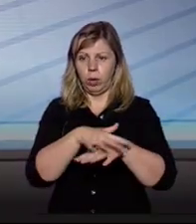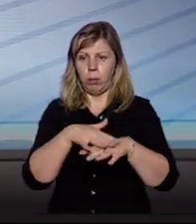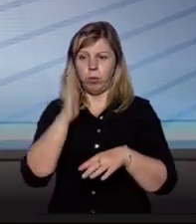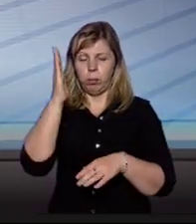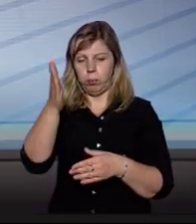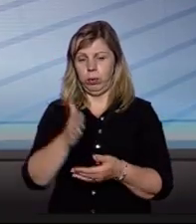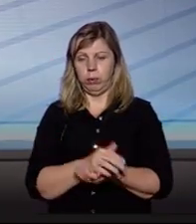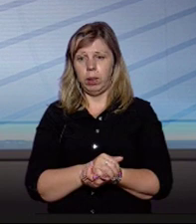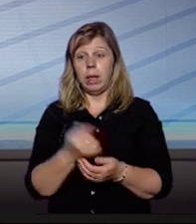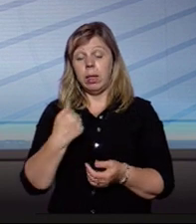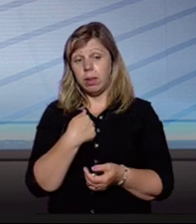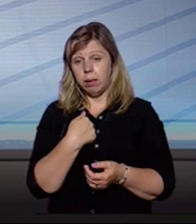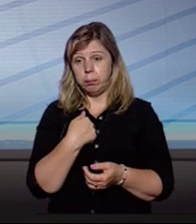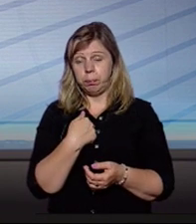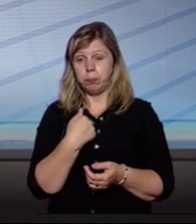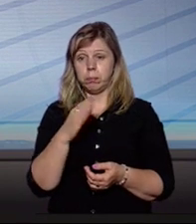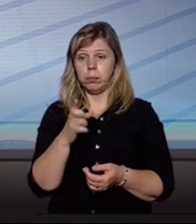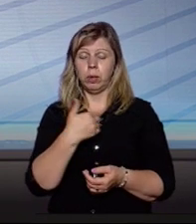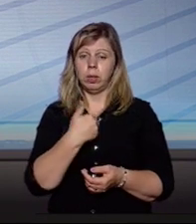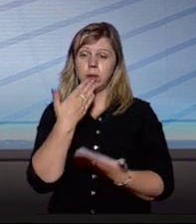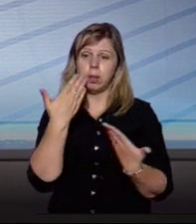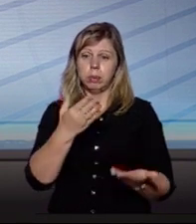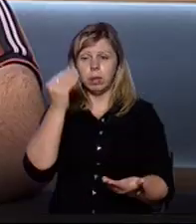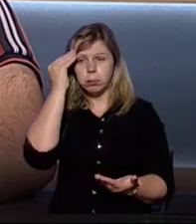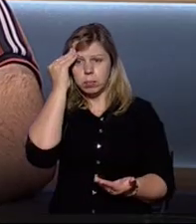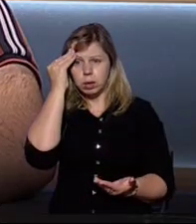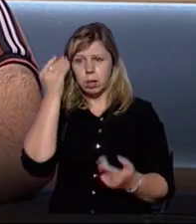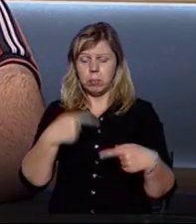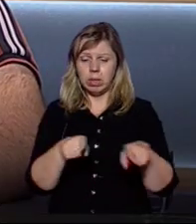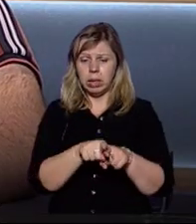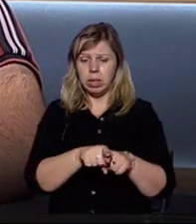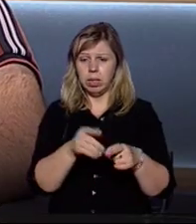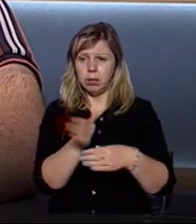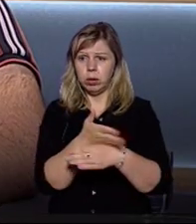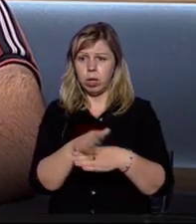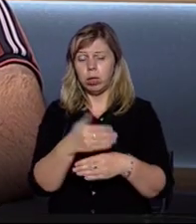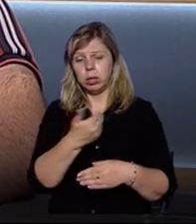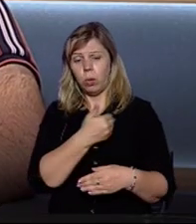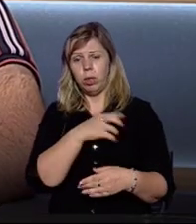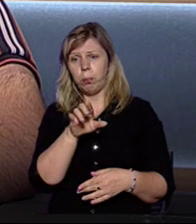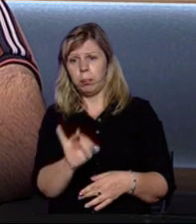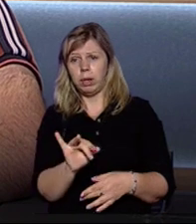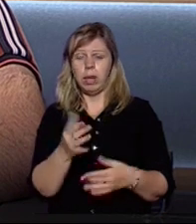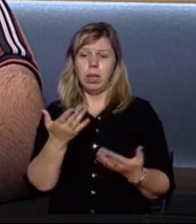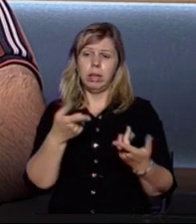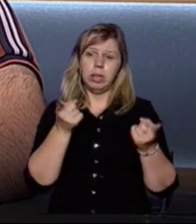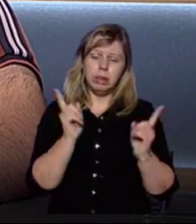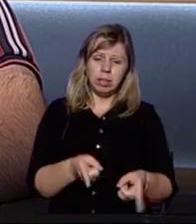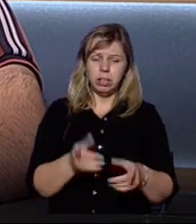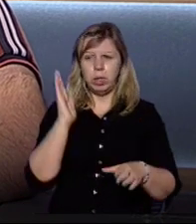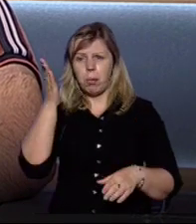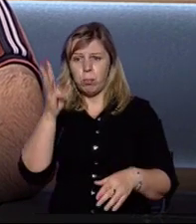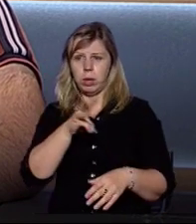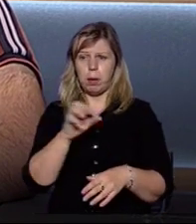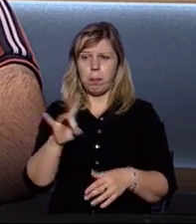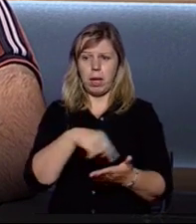майбутньому. Я би хотів запитати думку, при таких розкладах, чи захотів би чи діючий, чи майбутній